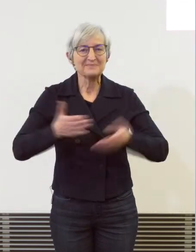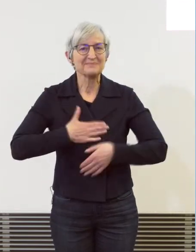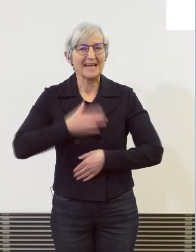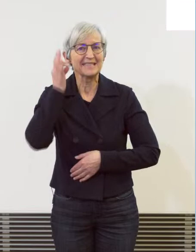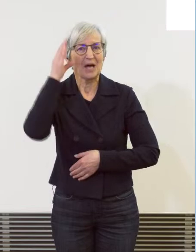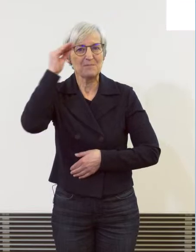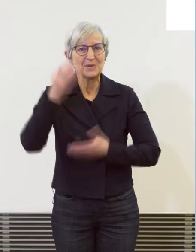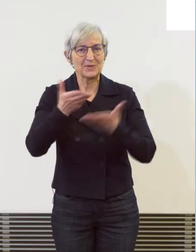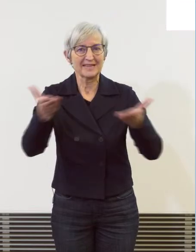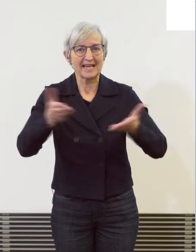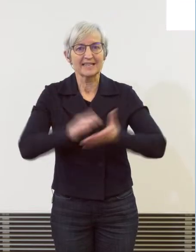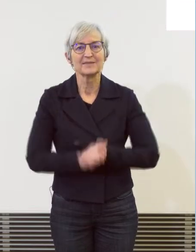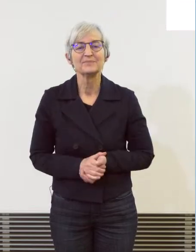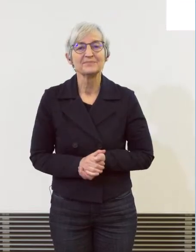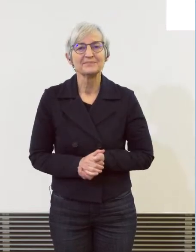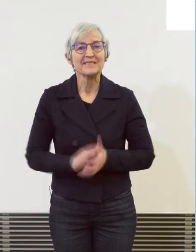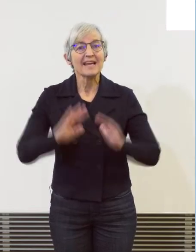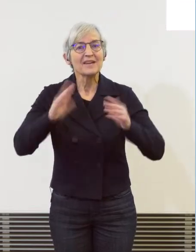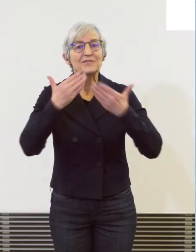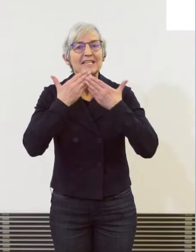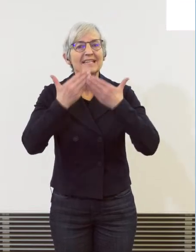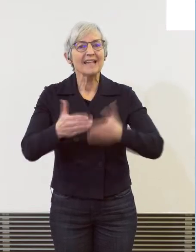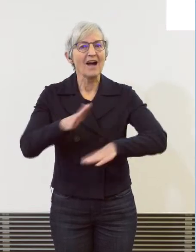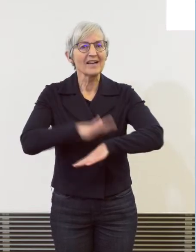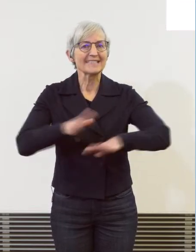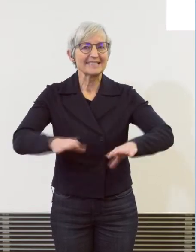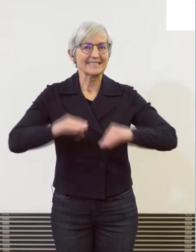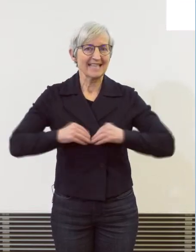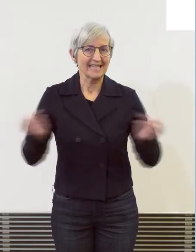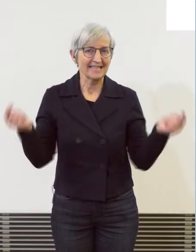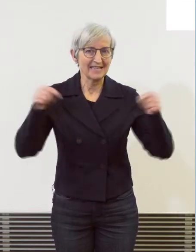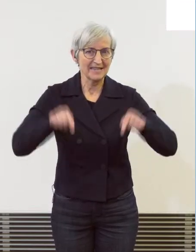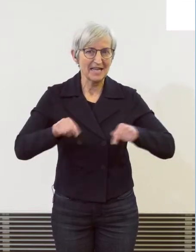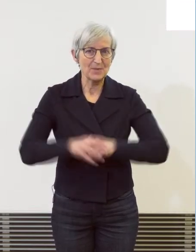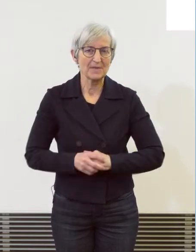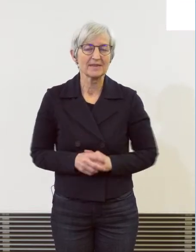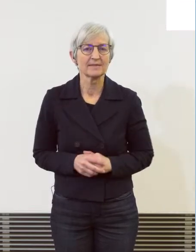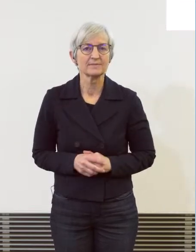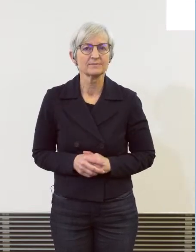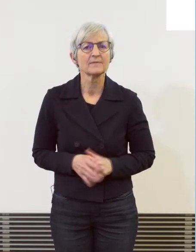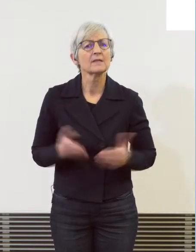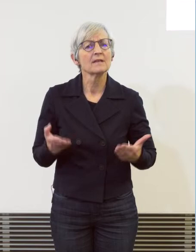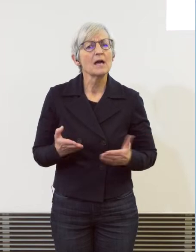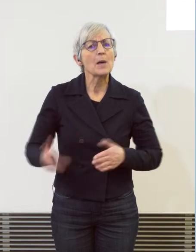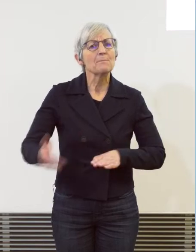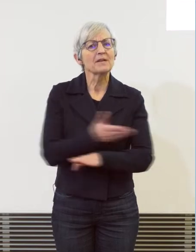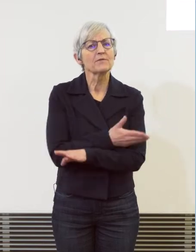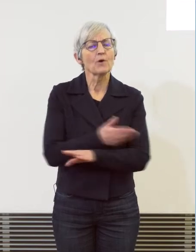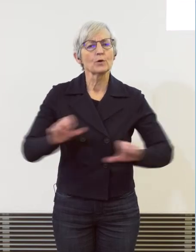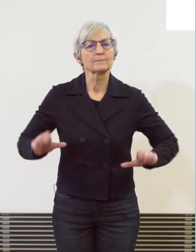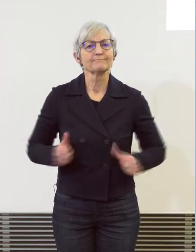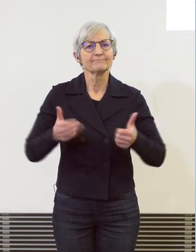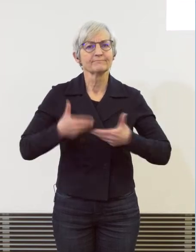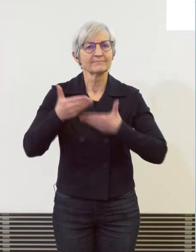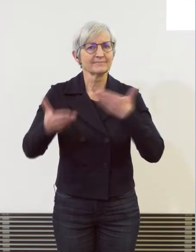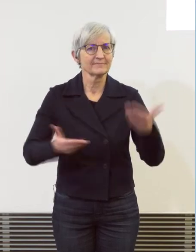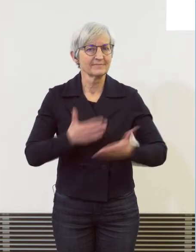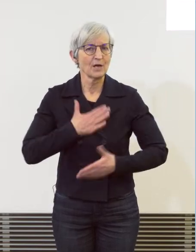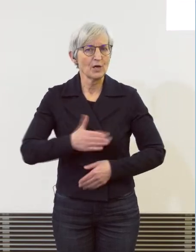Dank, dass Sie sich Zeit genommen haben. Ich möchte ganz am Anfang von meinen Ausführungen einen Dank